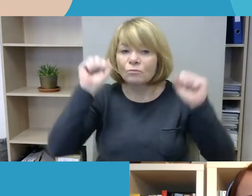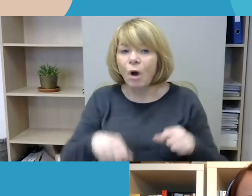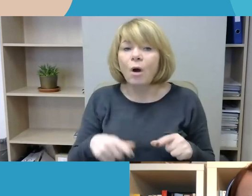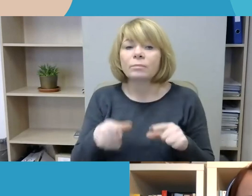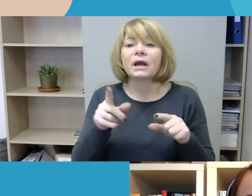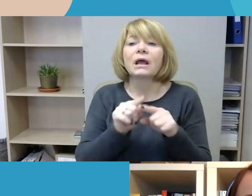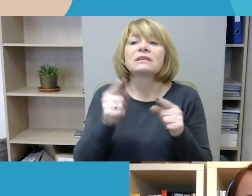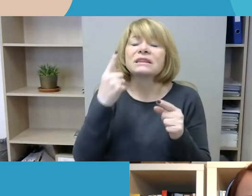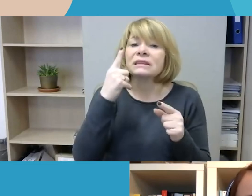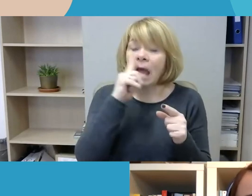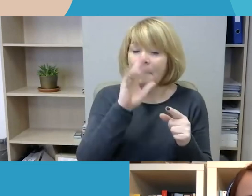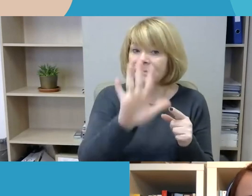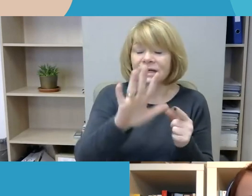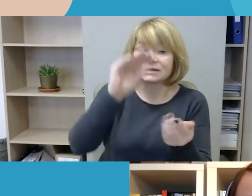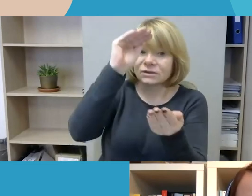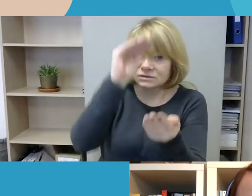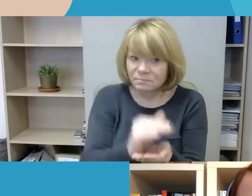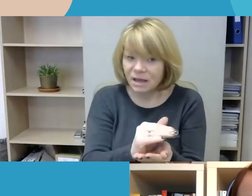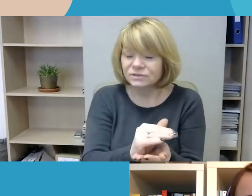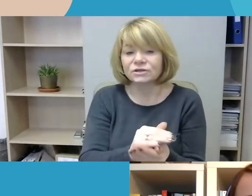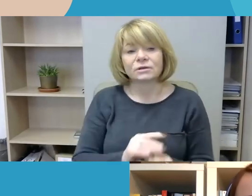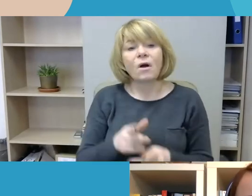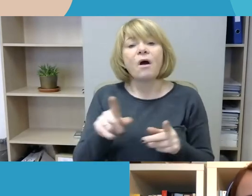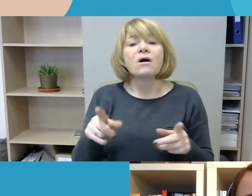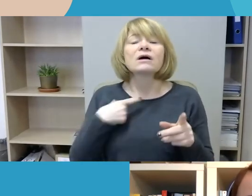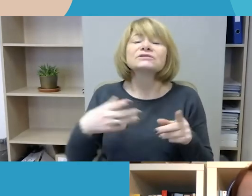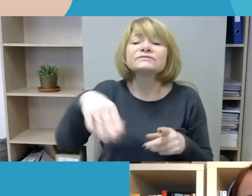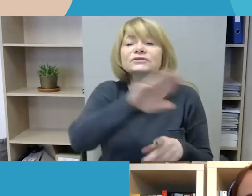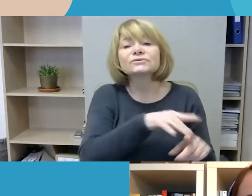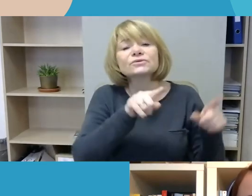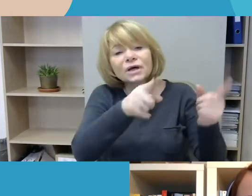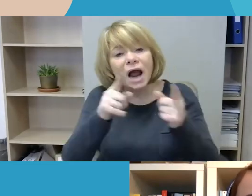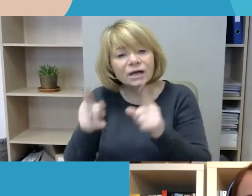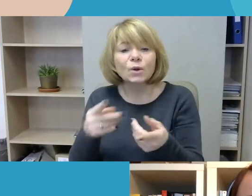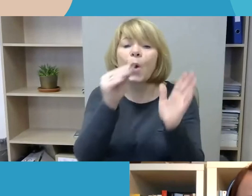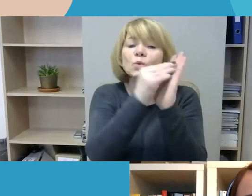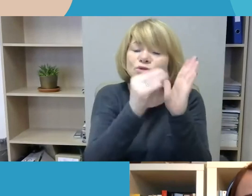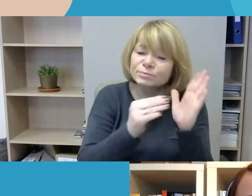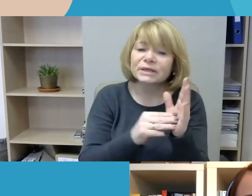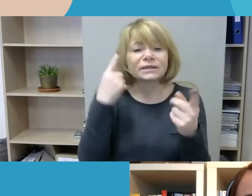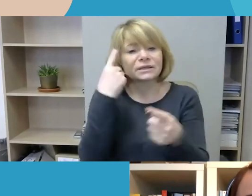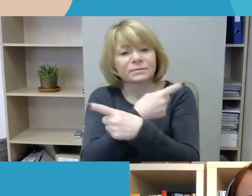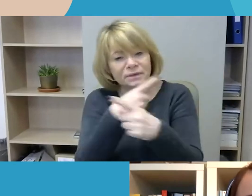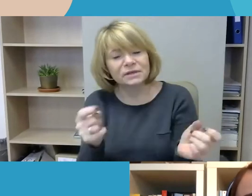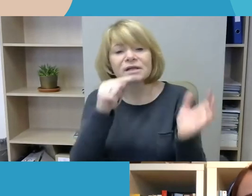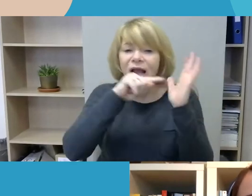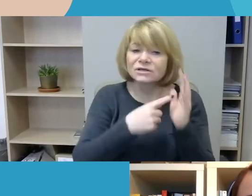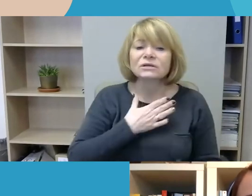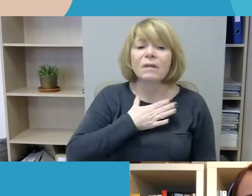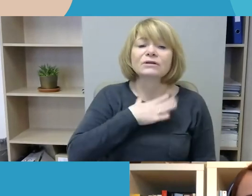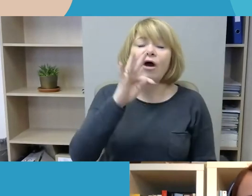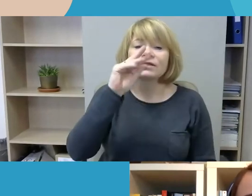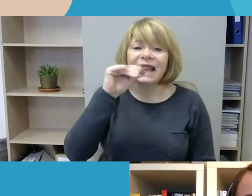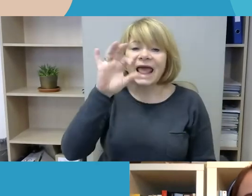ją pastebėję dar kartą raginu užpildyti pranešk.manoteisės.lt, kur